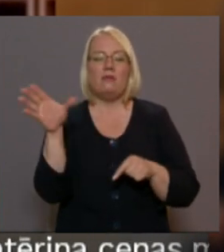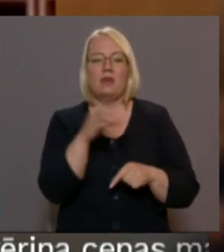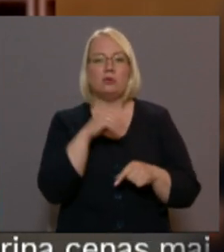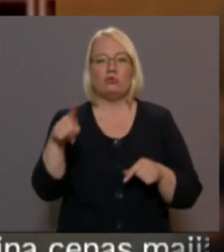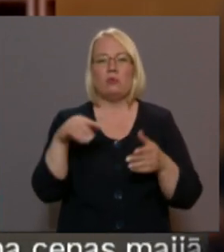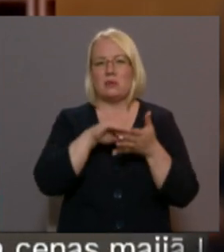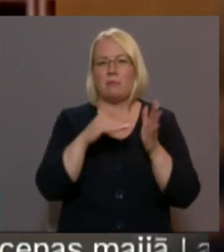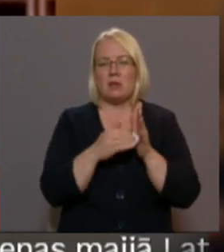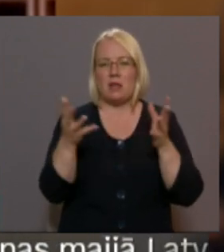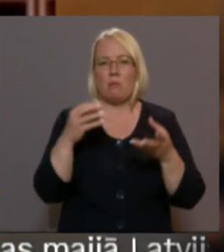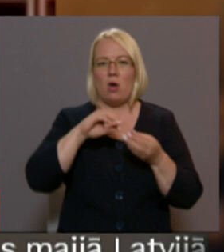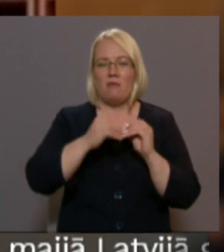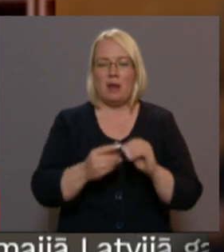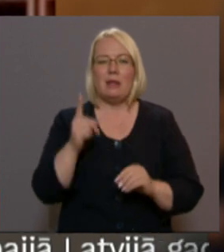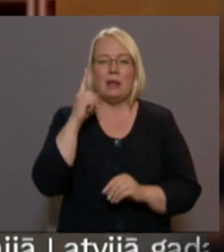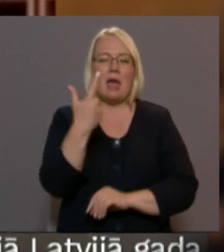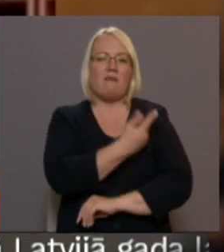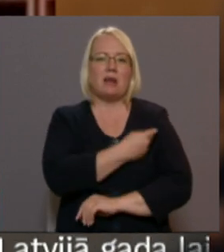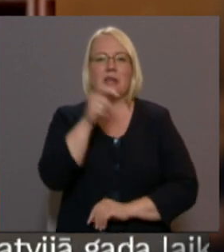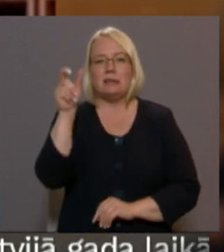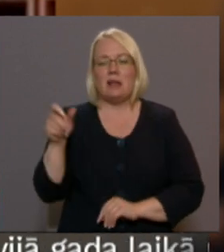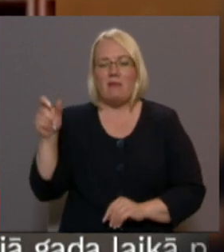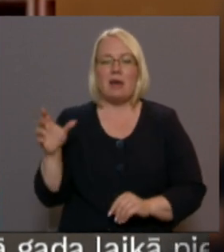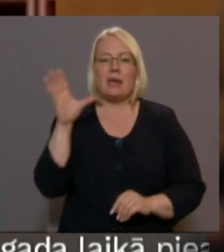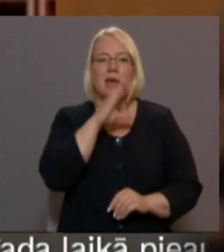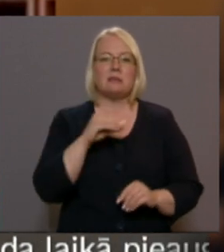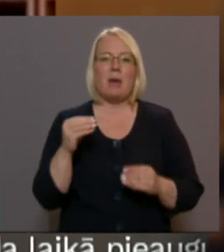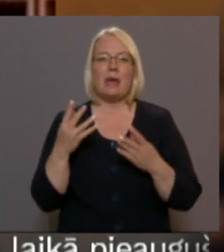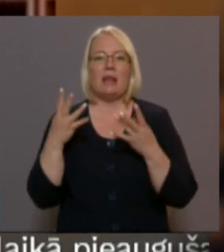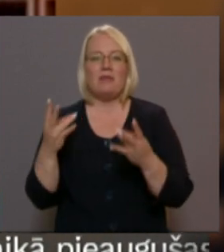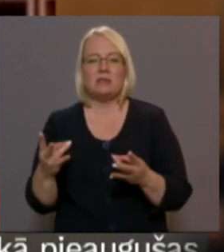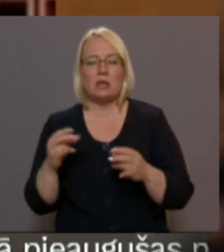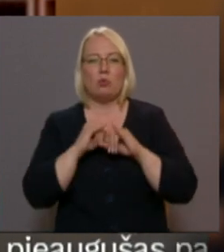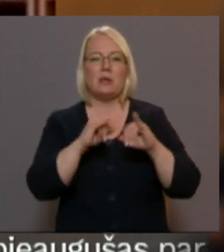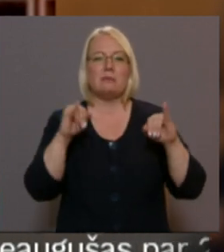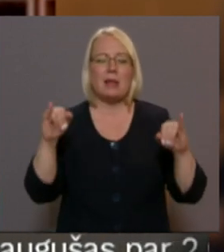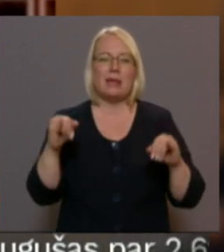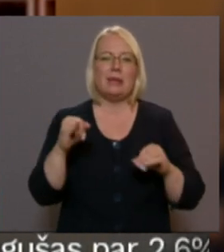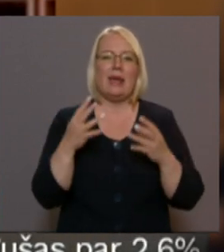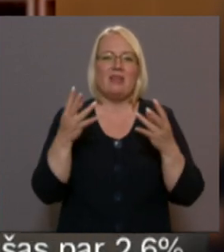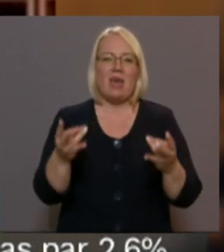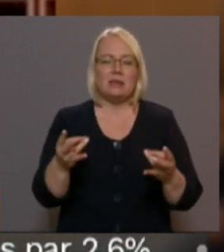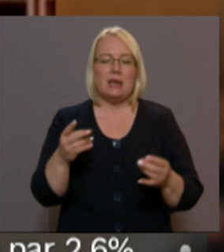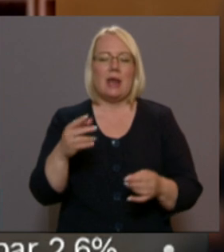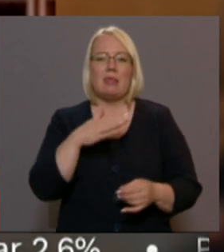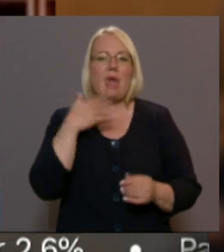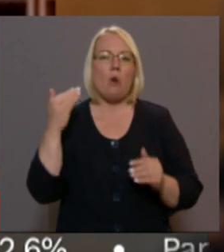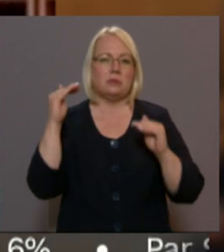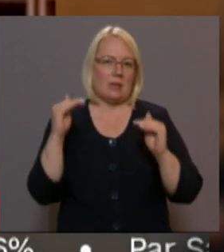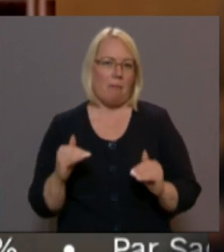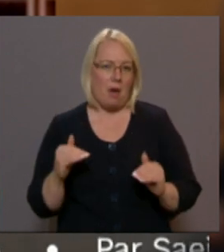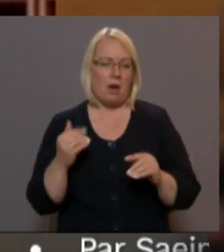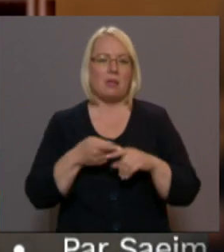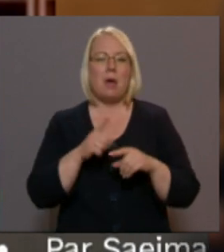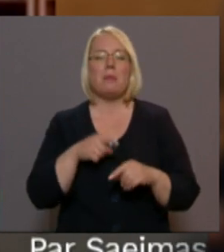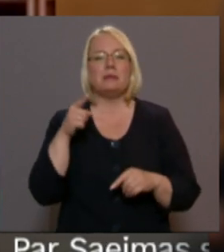tikai vakcinētiem cilvēkiem, iespēja inficēties un izplatīt šo infekciju tālāk krietni zemākā. Līdz ar